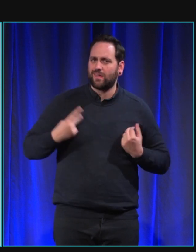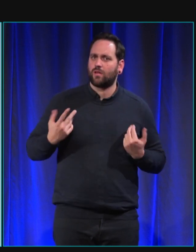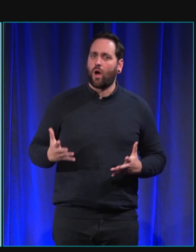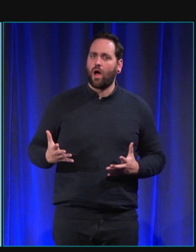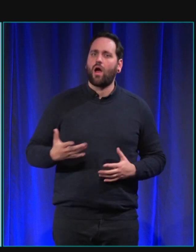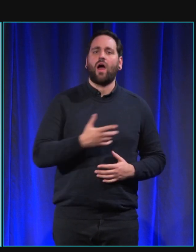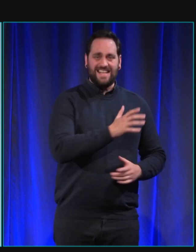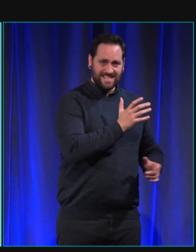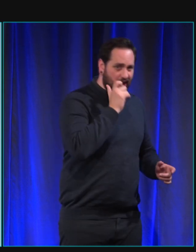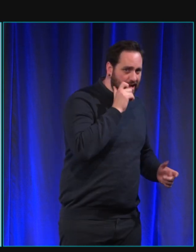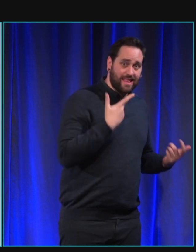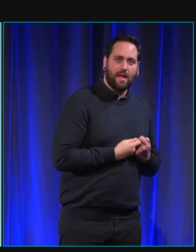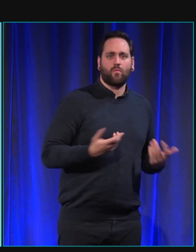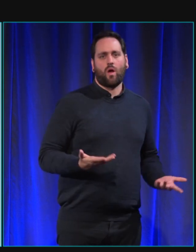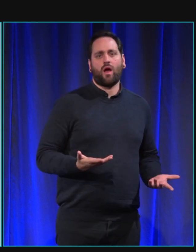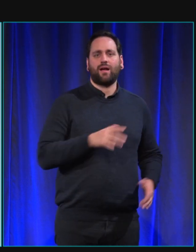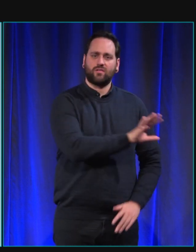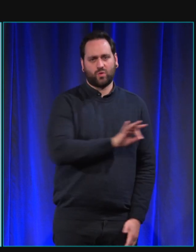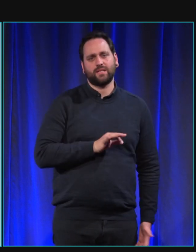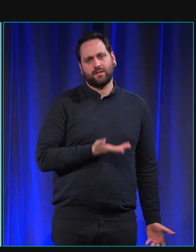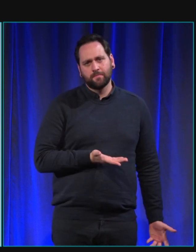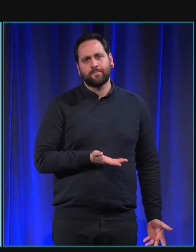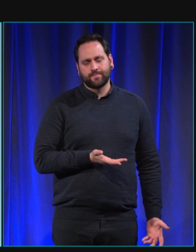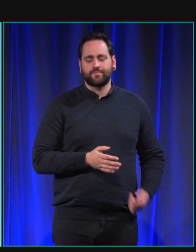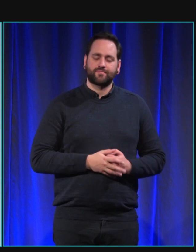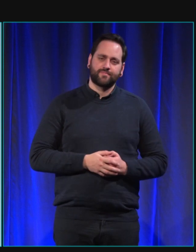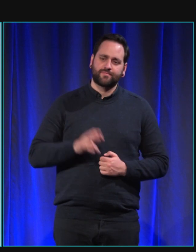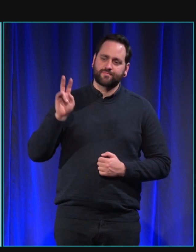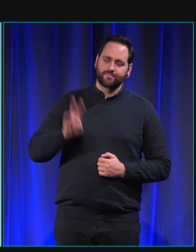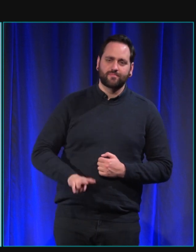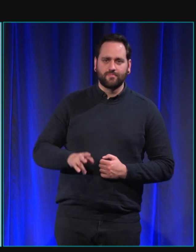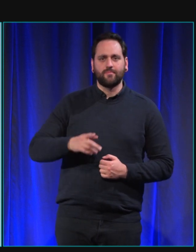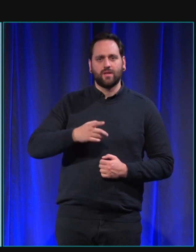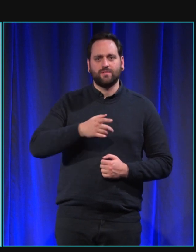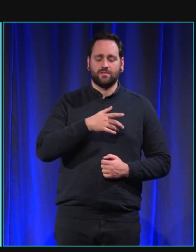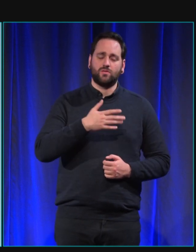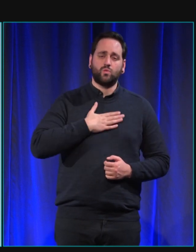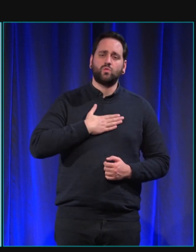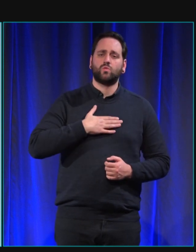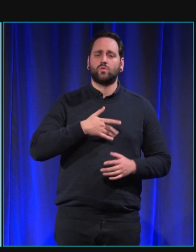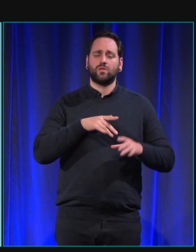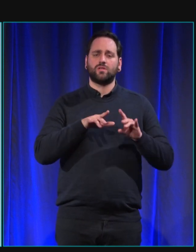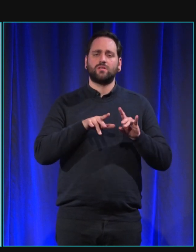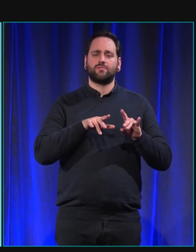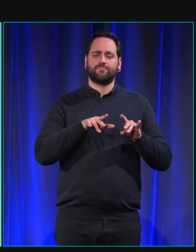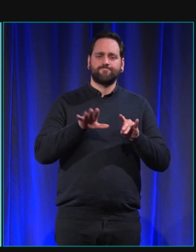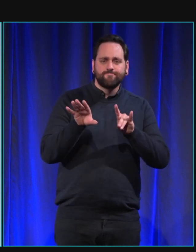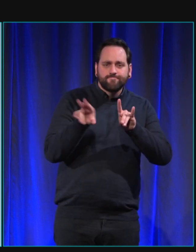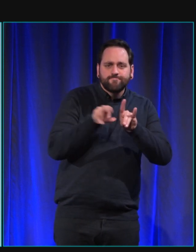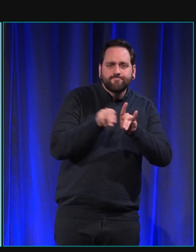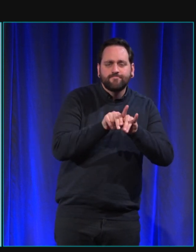le choix de cette race pour nous en tant que chien d'assistance écouteur c'est un choix qui a été fait parce qu'on a besoin de cette